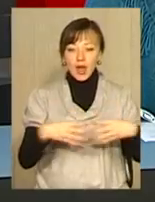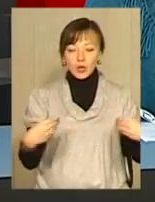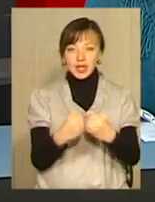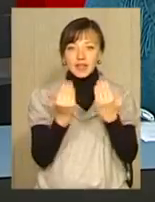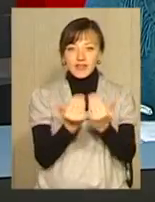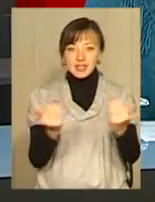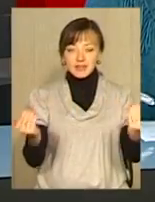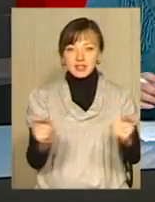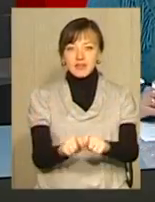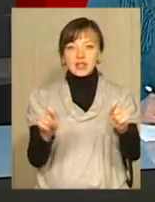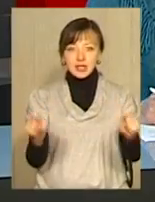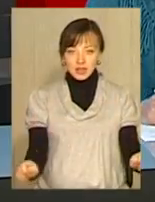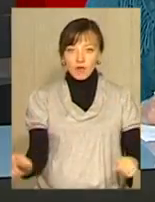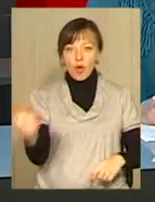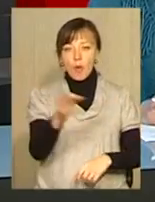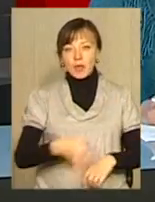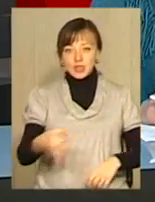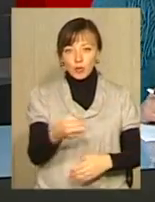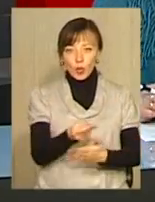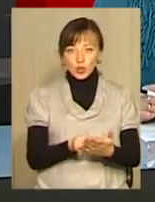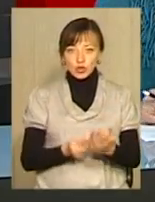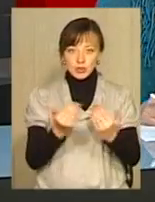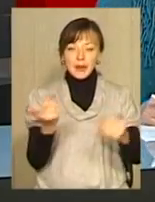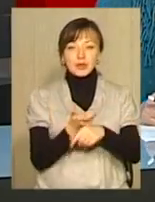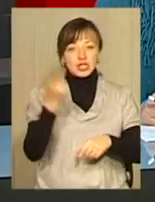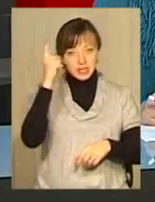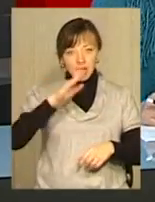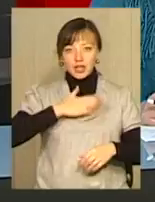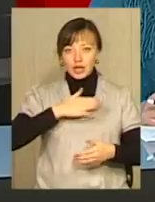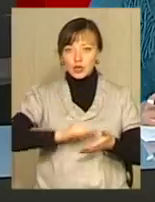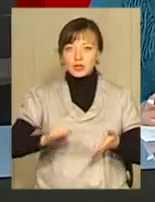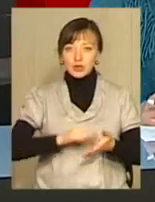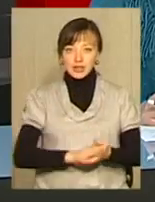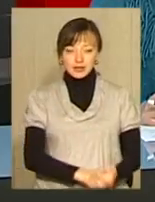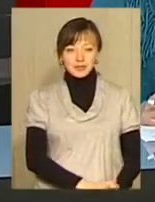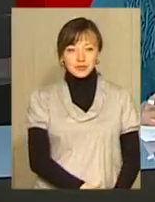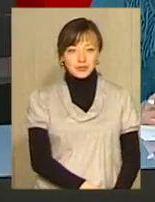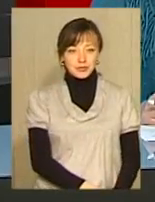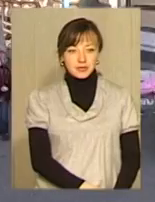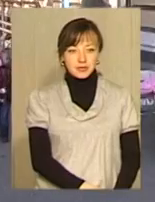виставці Скорубській, що відкрилася в обласному художньому музеї. Більше знає Юлія Астафурова.